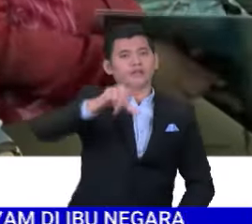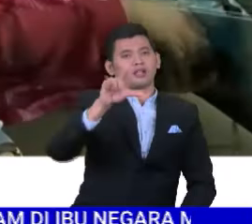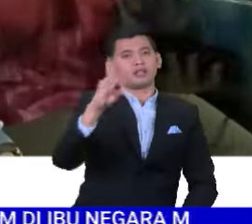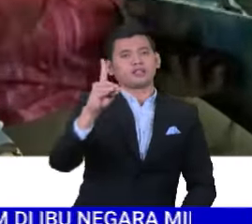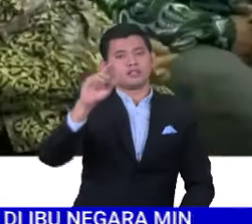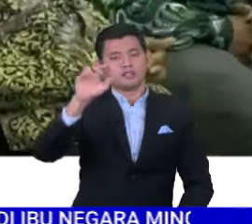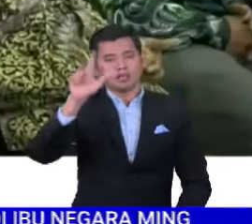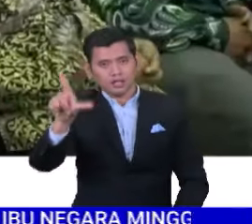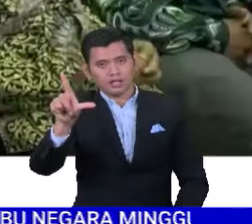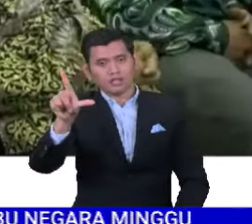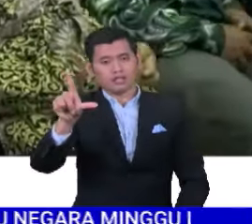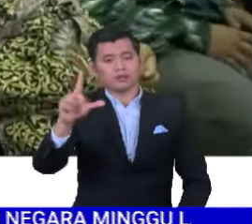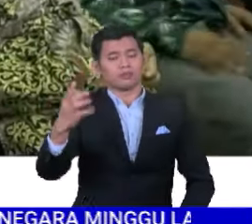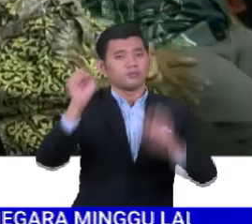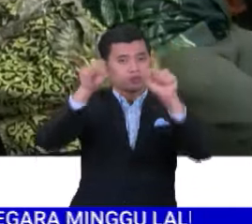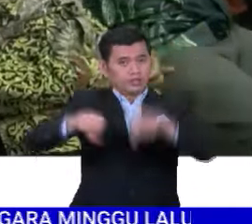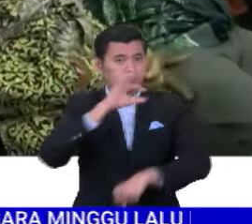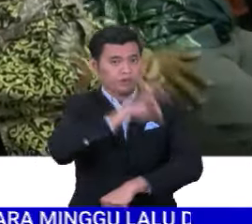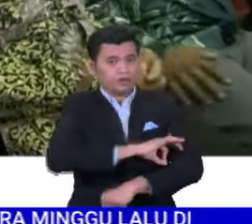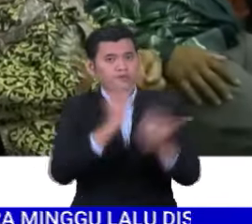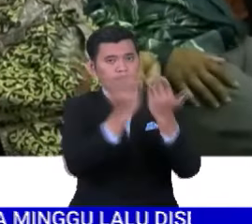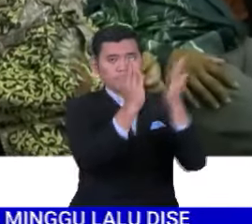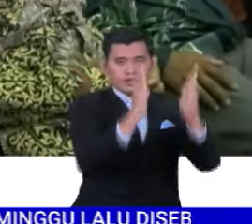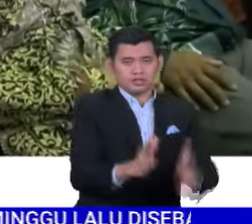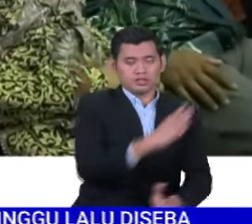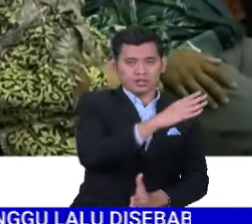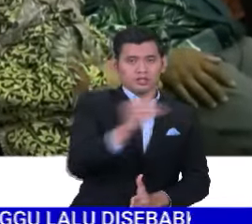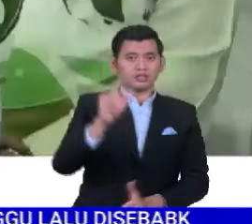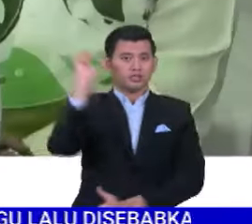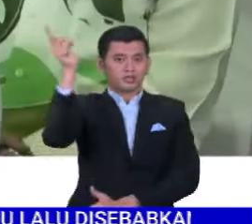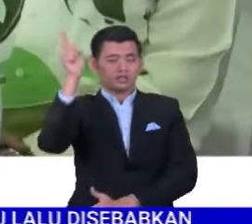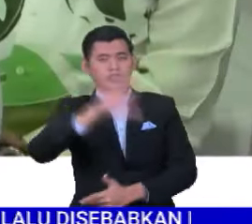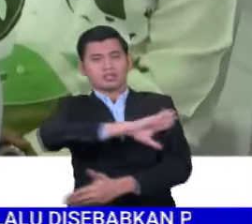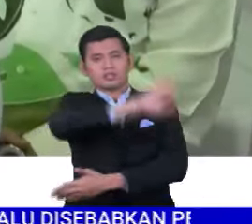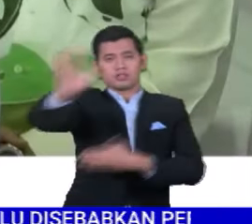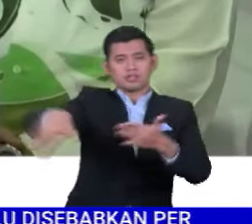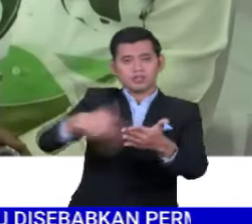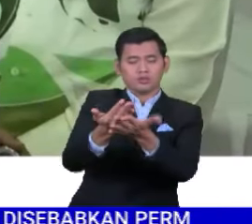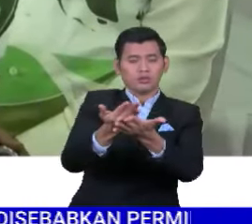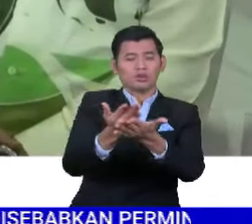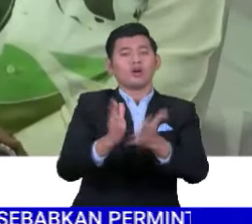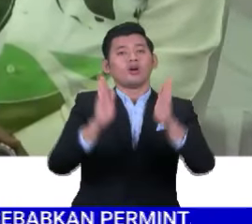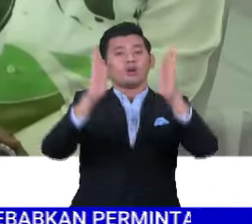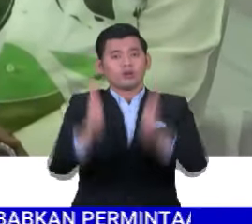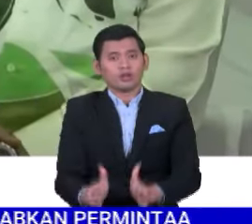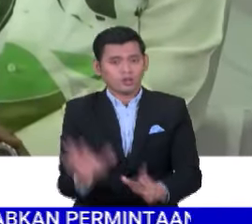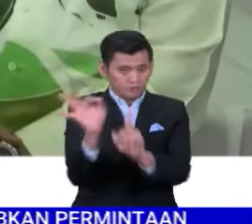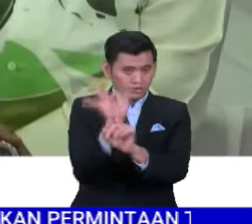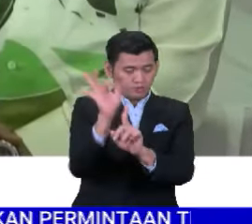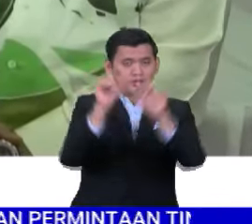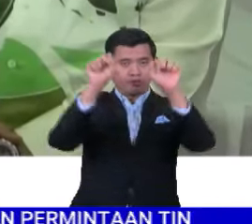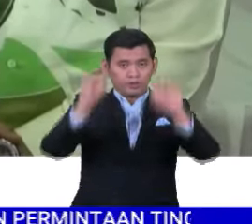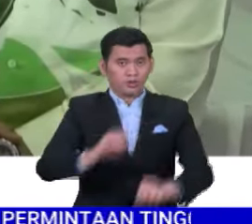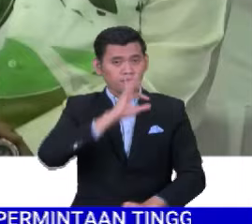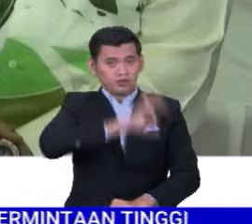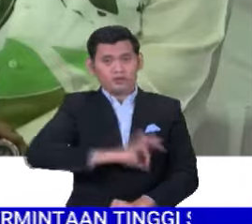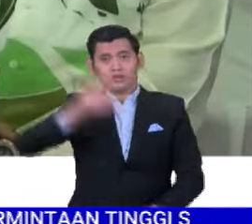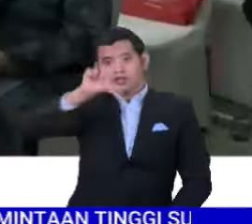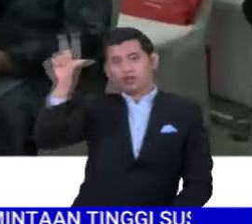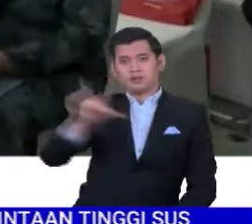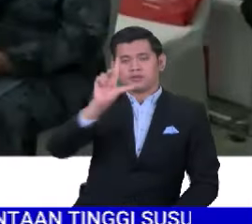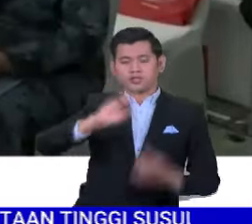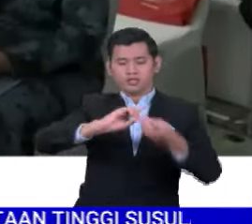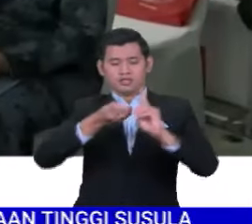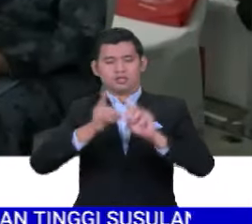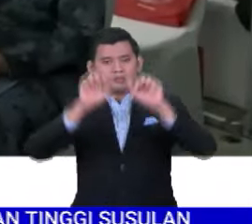dimanfaatkan sepenuhnya oleh pelajar dan golongan profesional serta seluruh warga negeri ini. Sekaligus